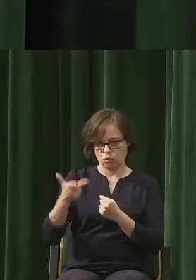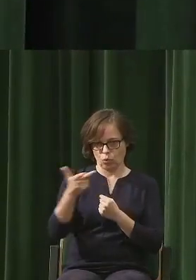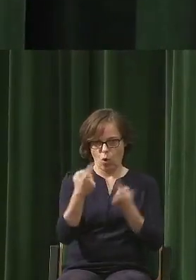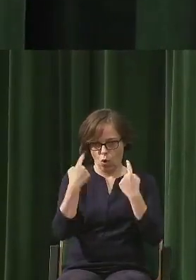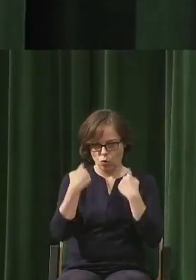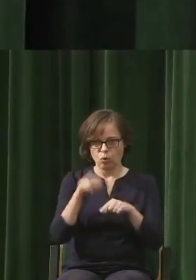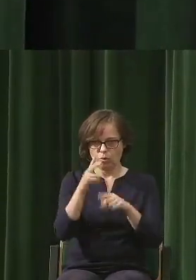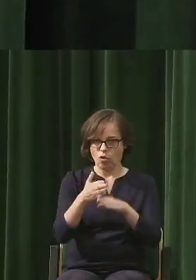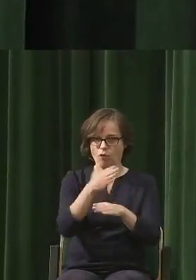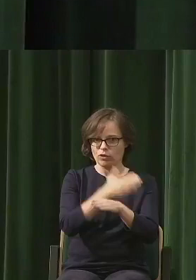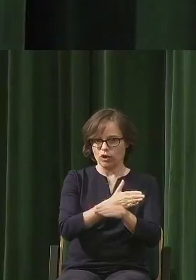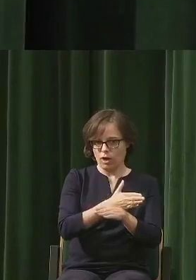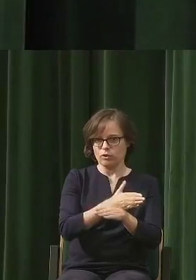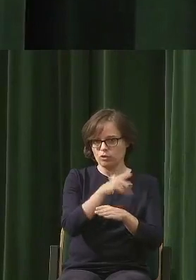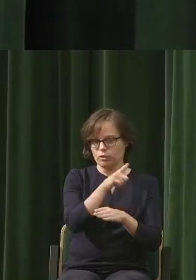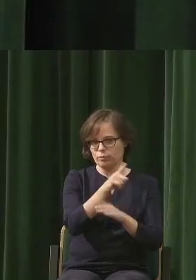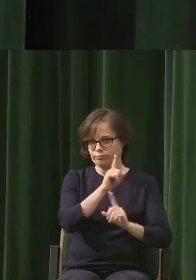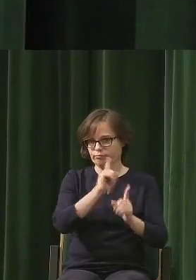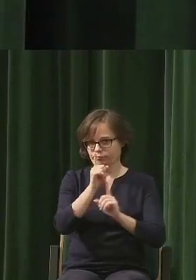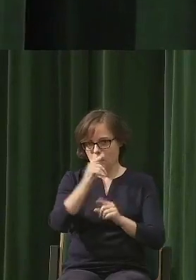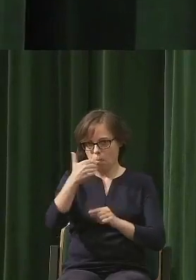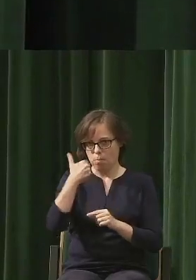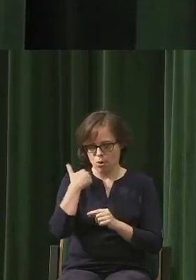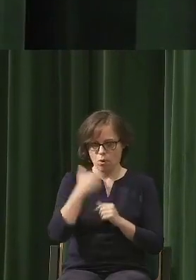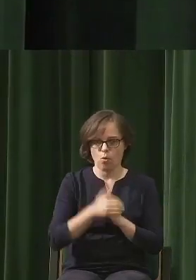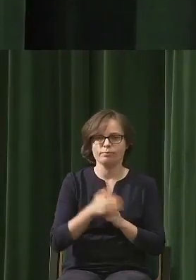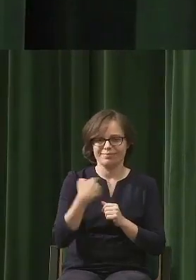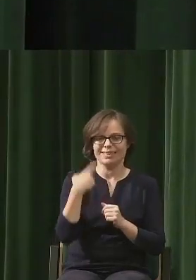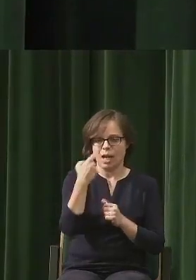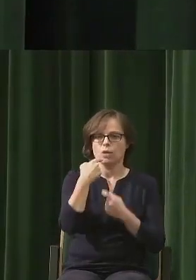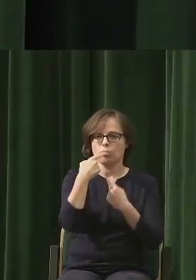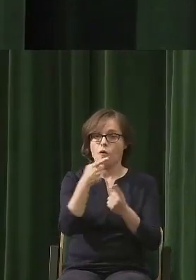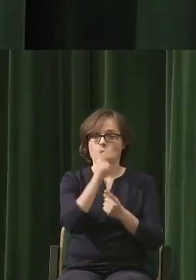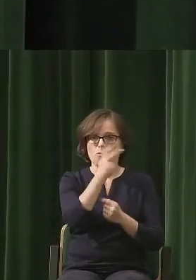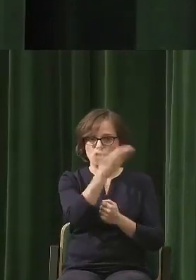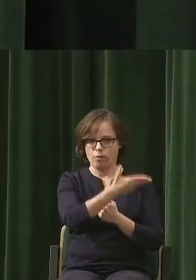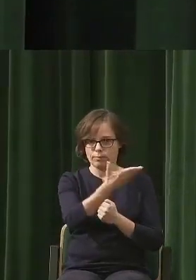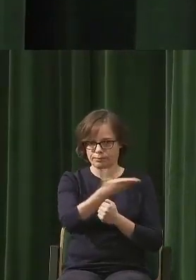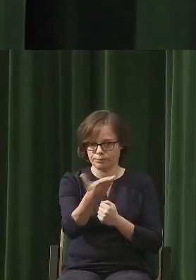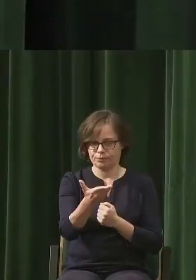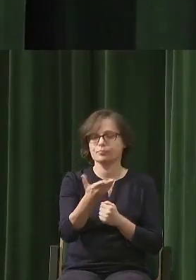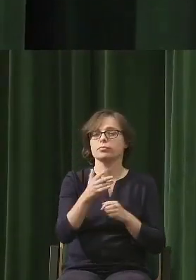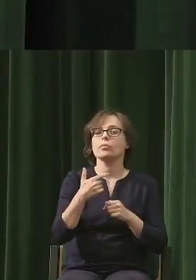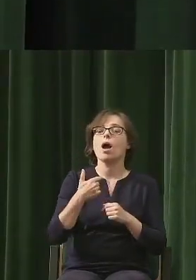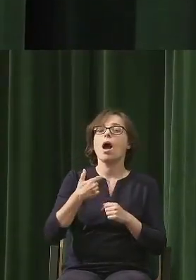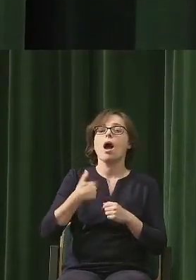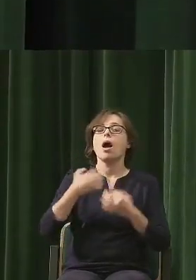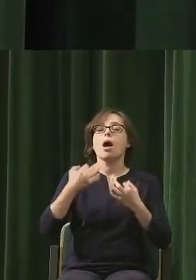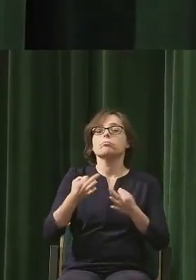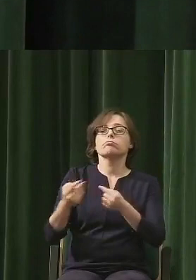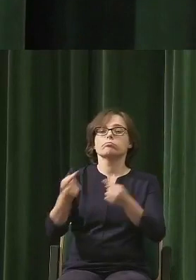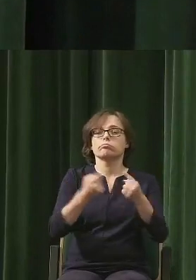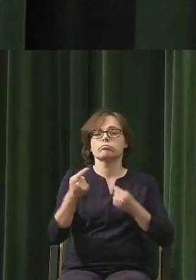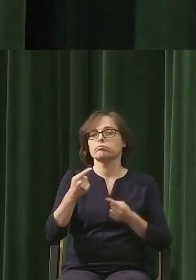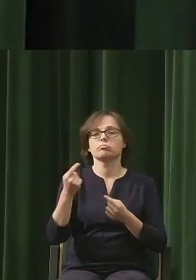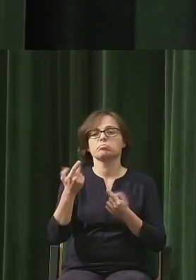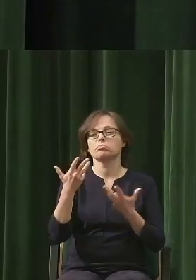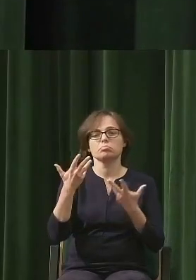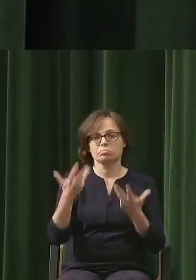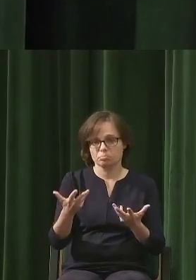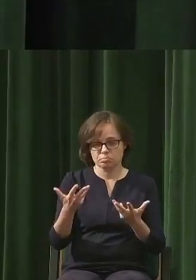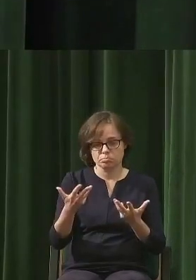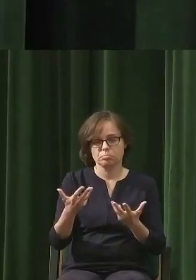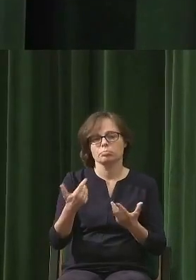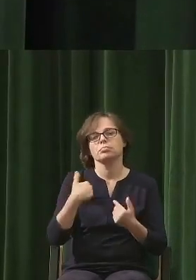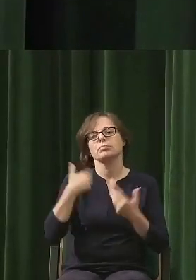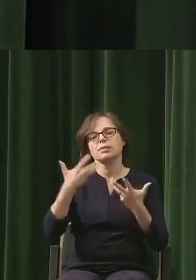chwilę jeszcze raz przypomnę, kto będzie rozmawiał. Mamy za zadanie zastanowić się nad kwestią